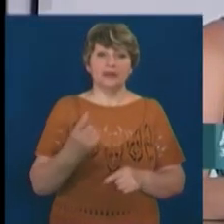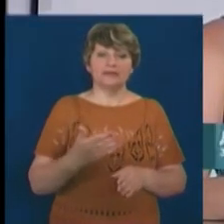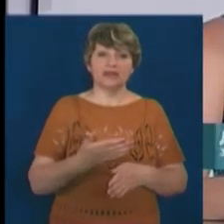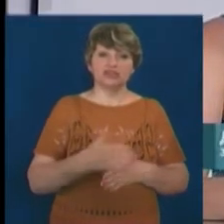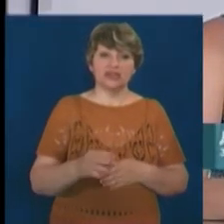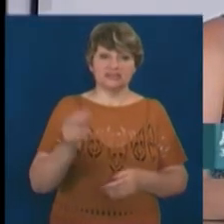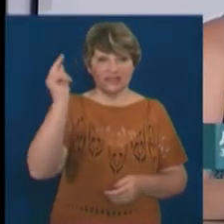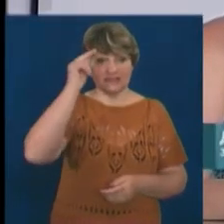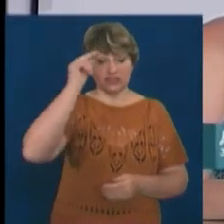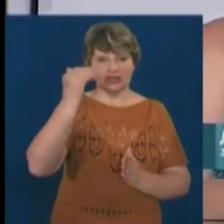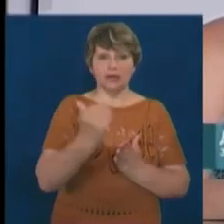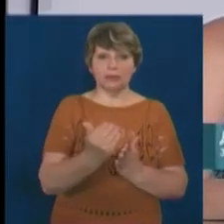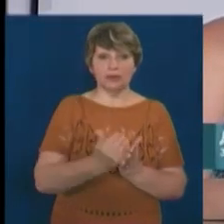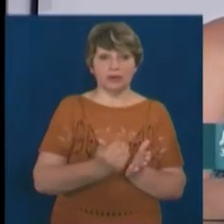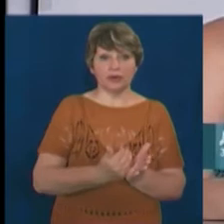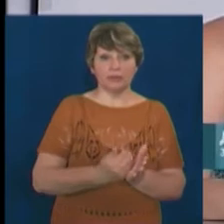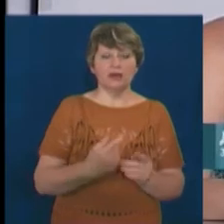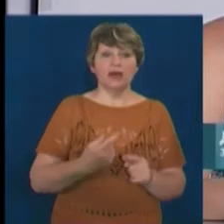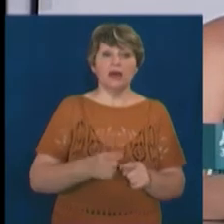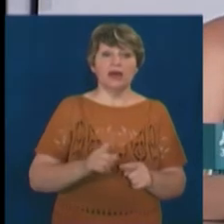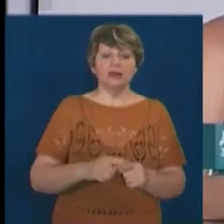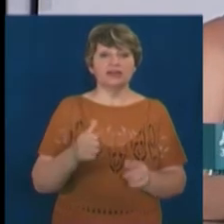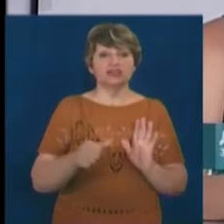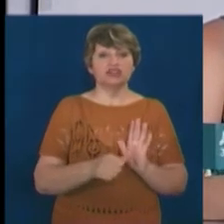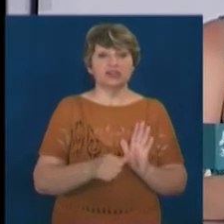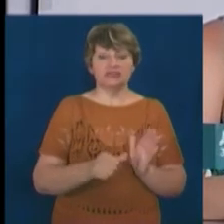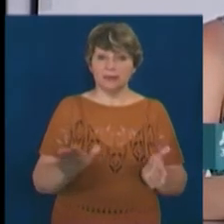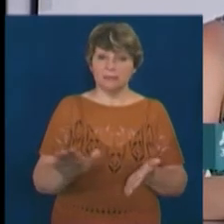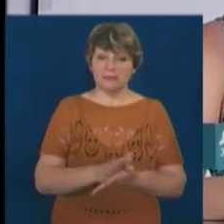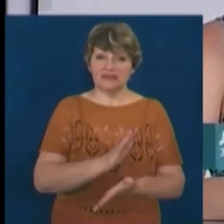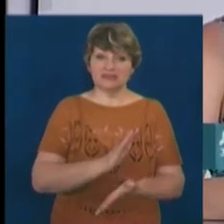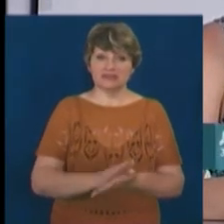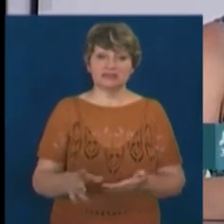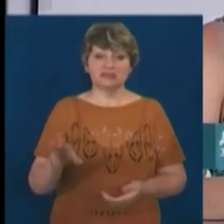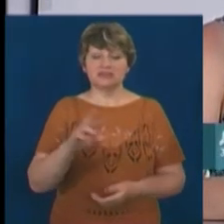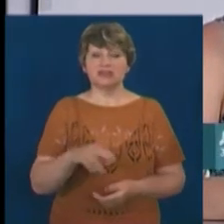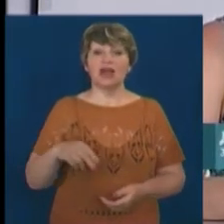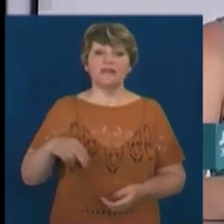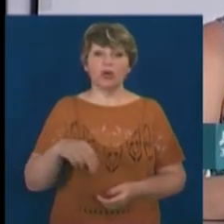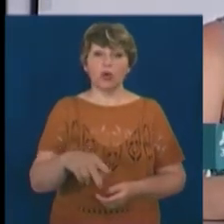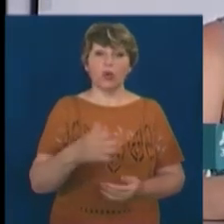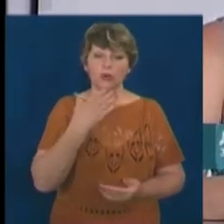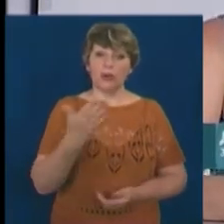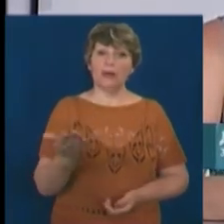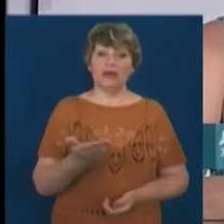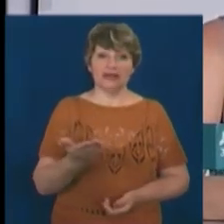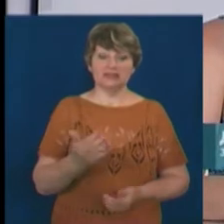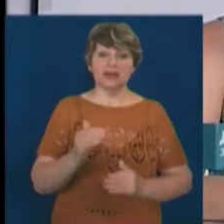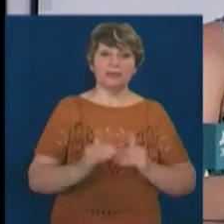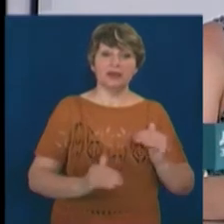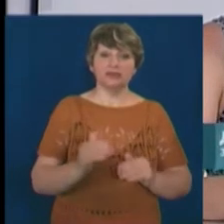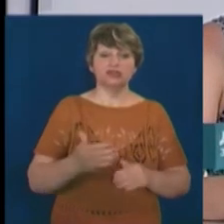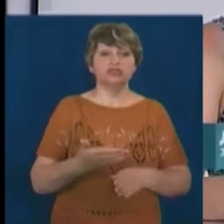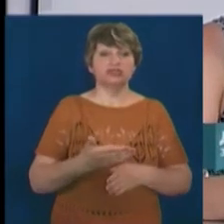навчальна програма. Це цикл із шести безкоштовних, абсолютно вільних для входу лекцій з практичною